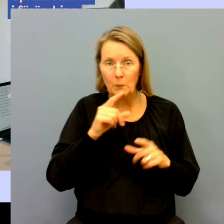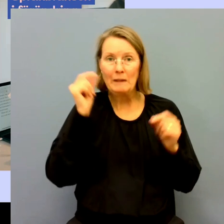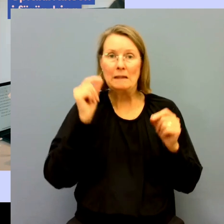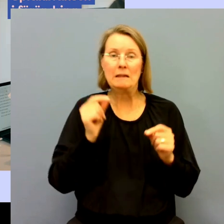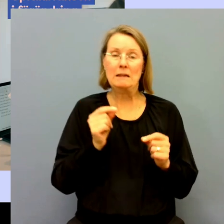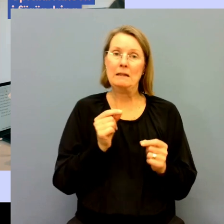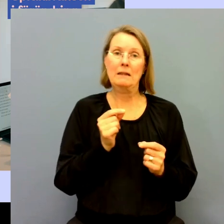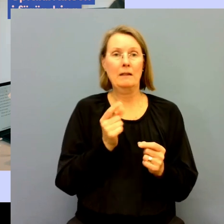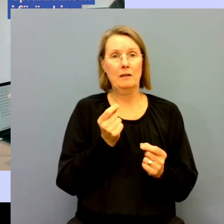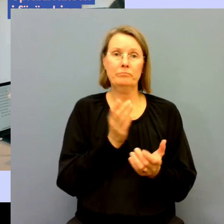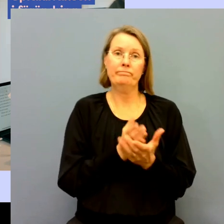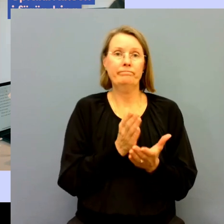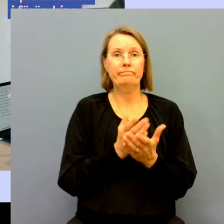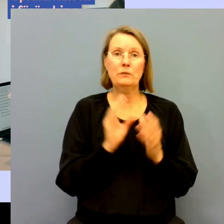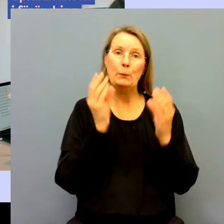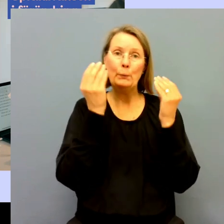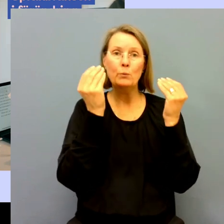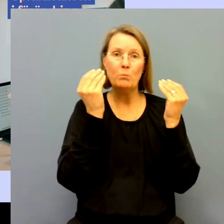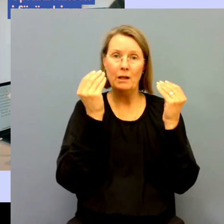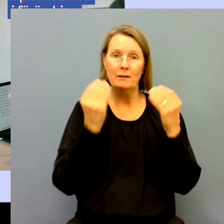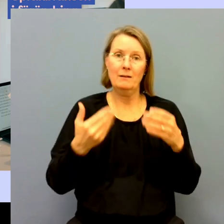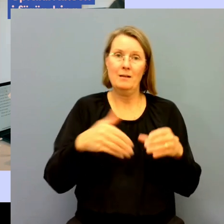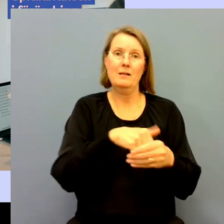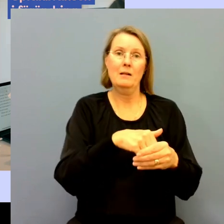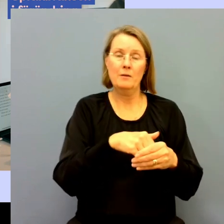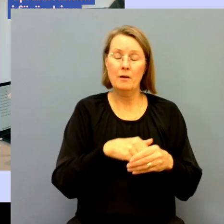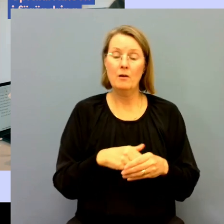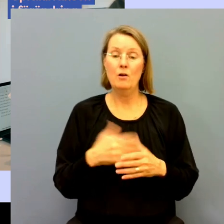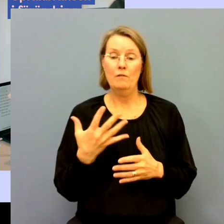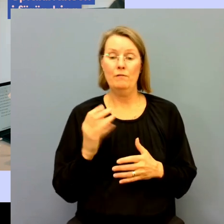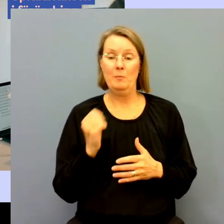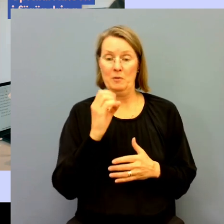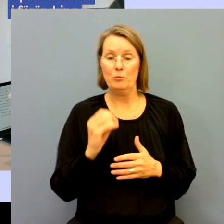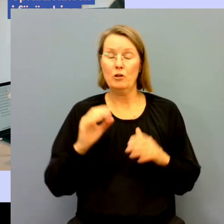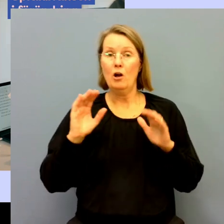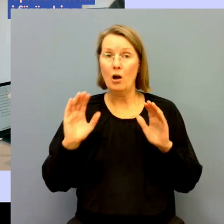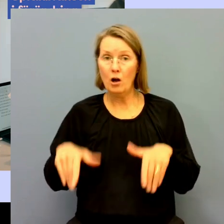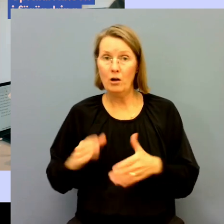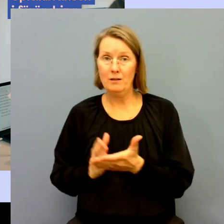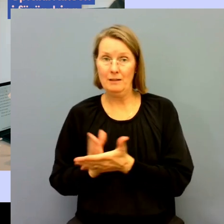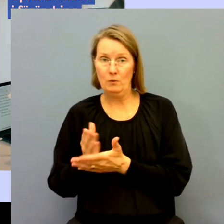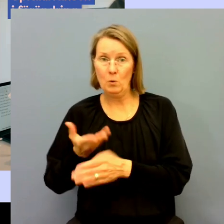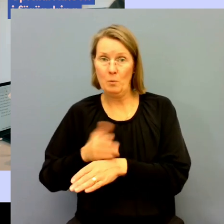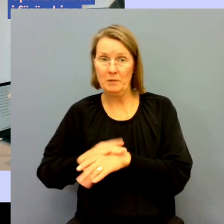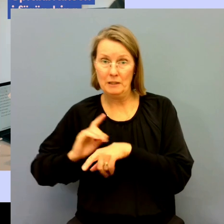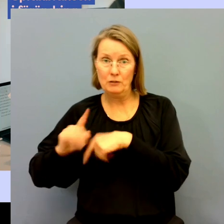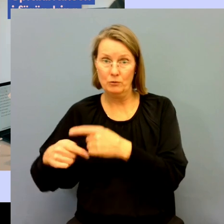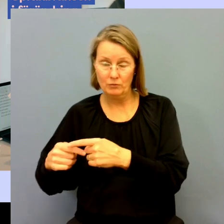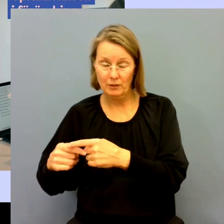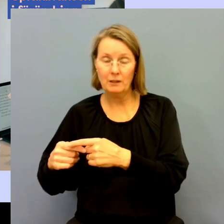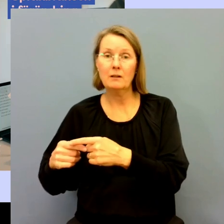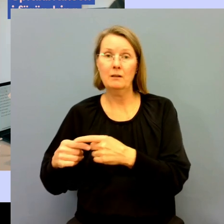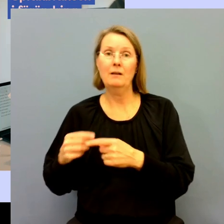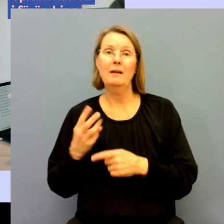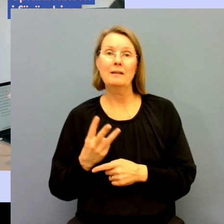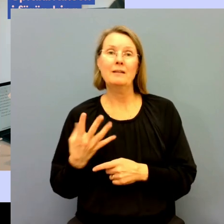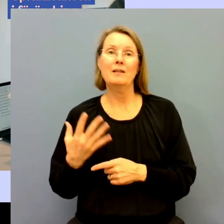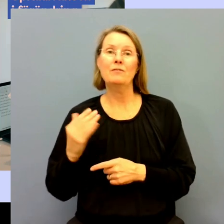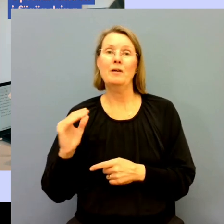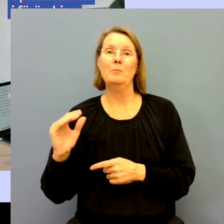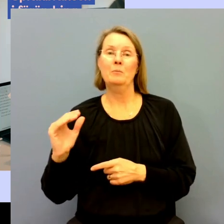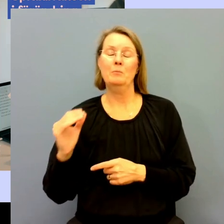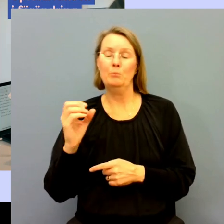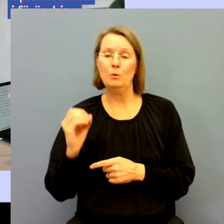relevanta utbildningar. Och bland de 59 % som har genomgått kompetensutveckling så svarar